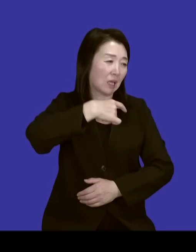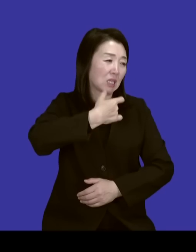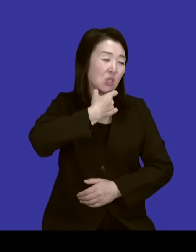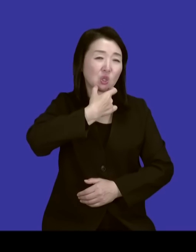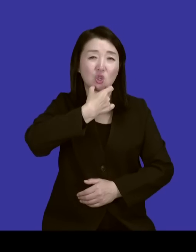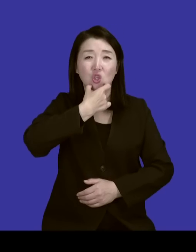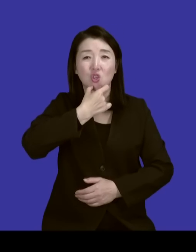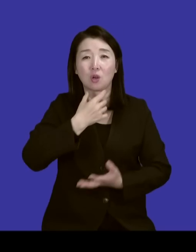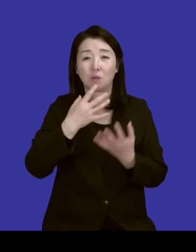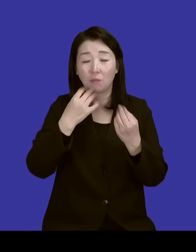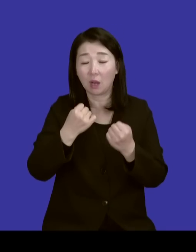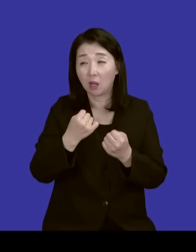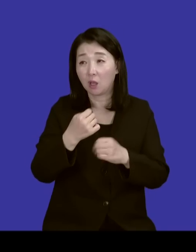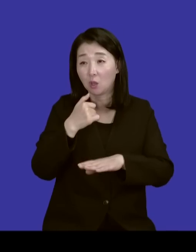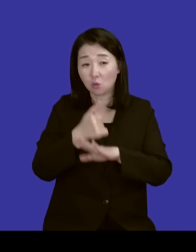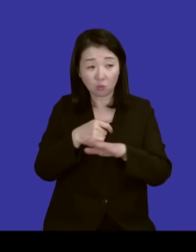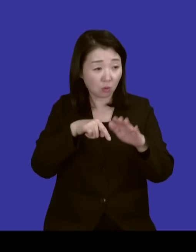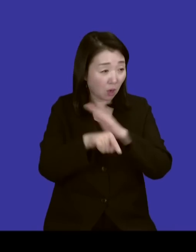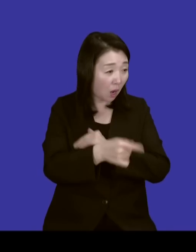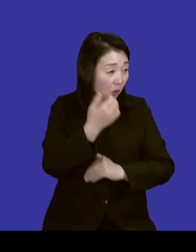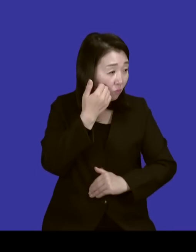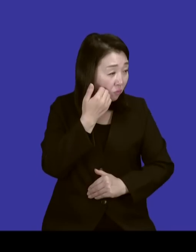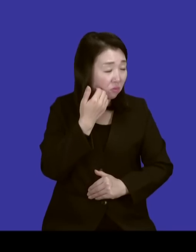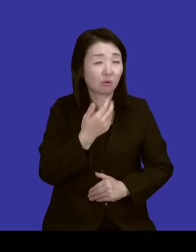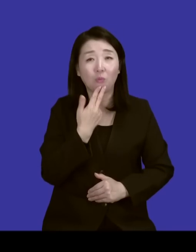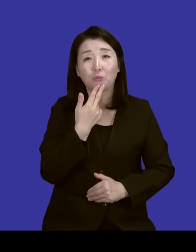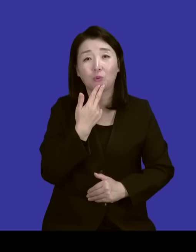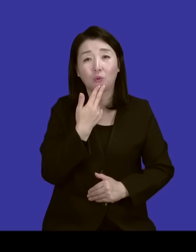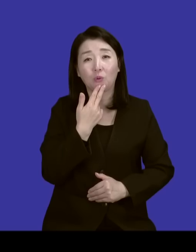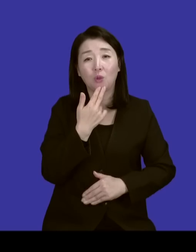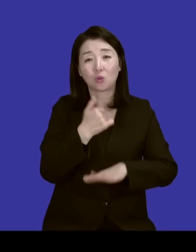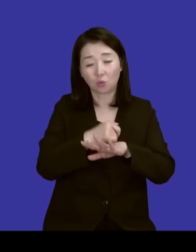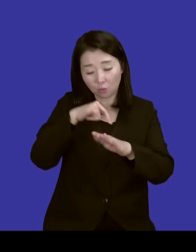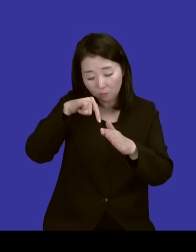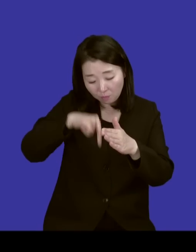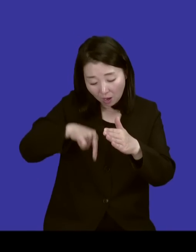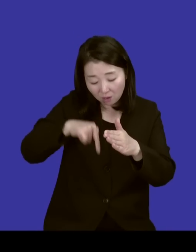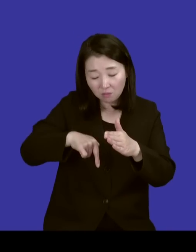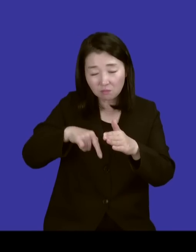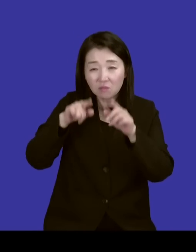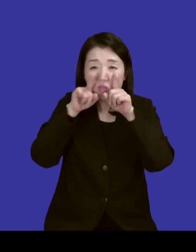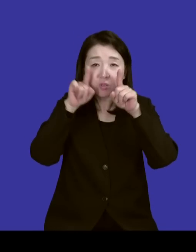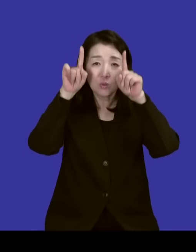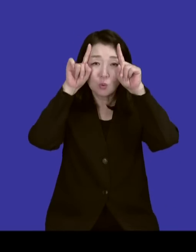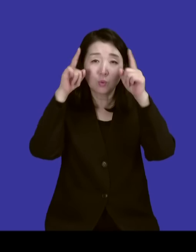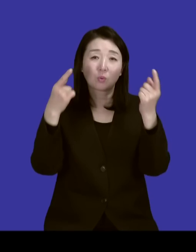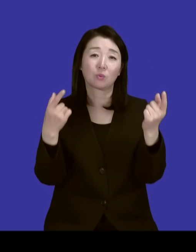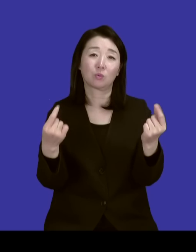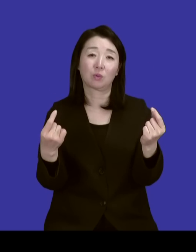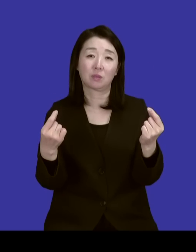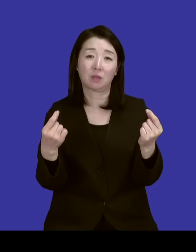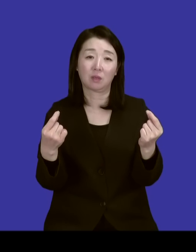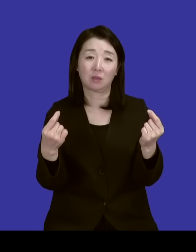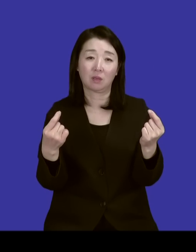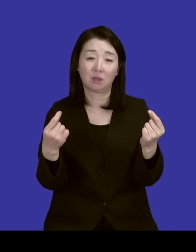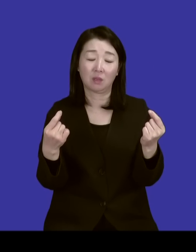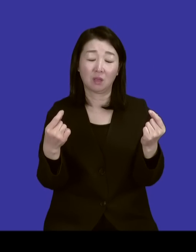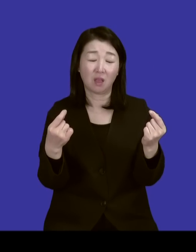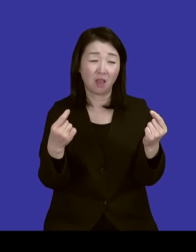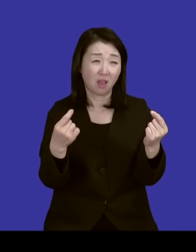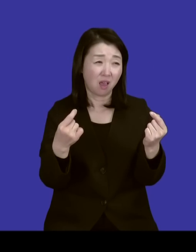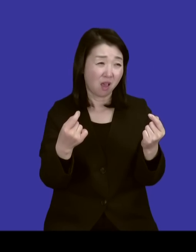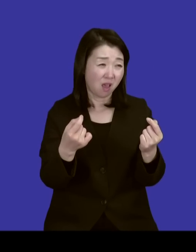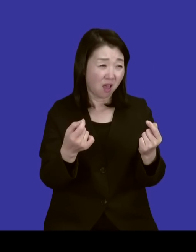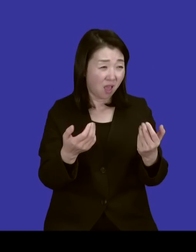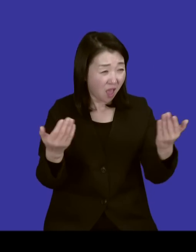그러니까 뭐 갈 데가 없죠. 그러니까 마음이 지옥이 되는 거죠. 그러니까 모든 게 싫었어요.